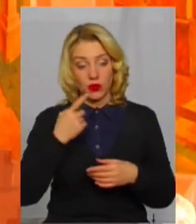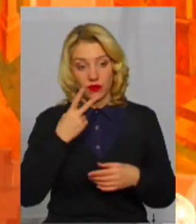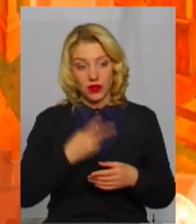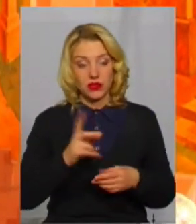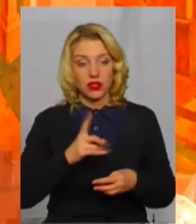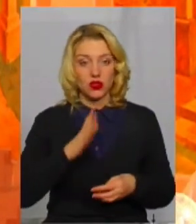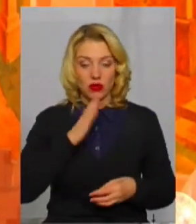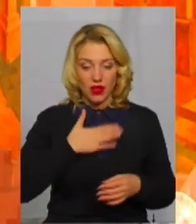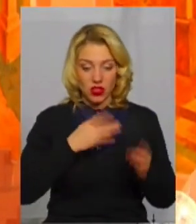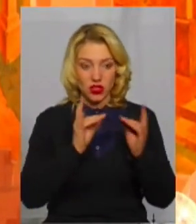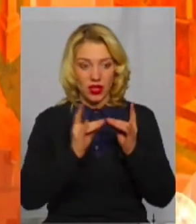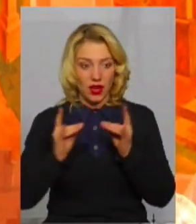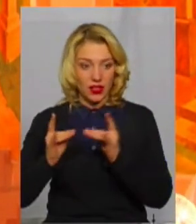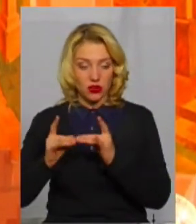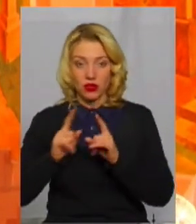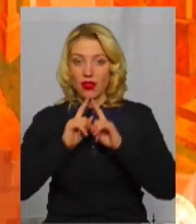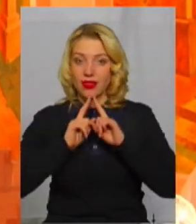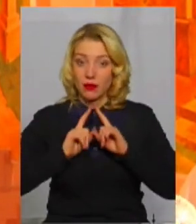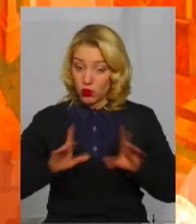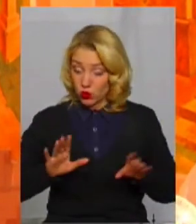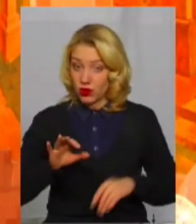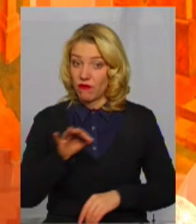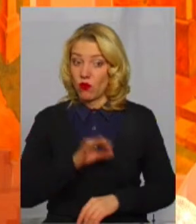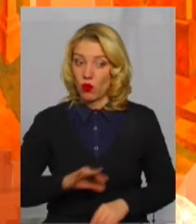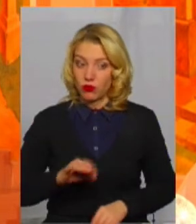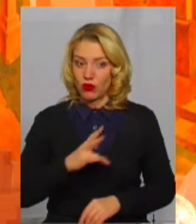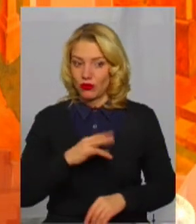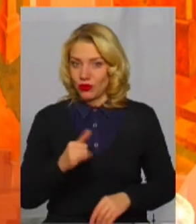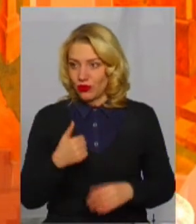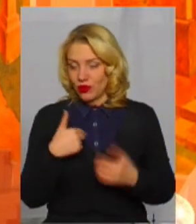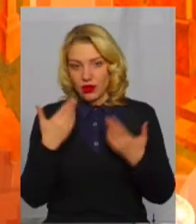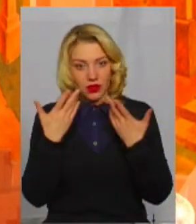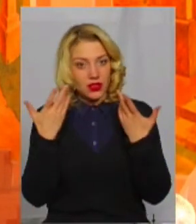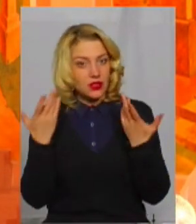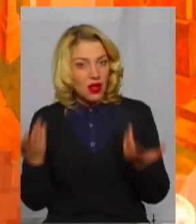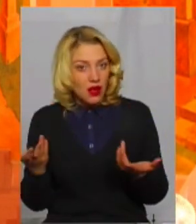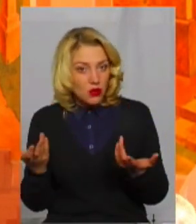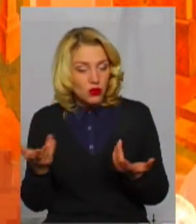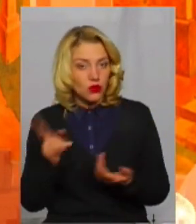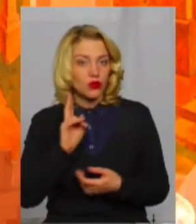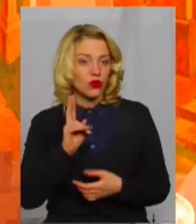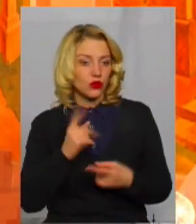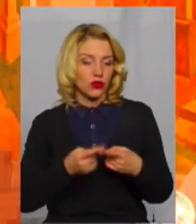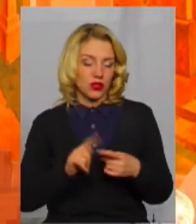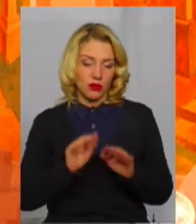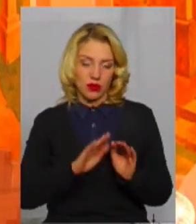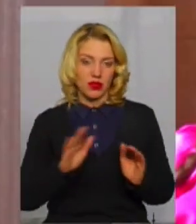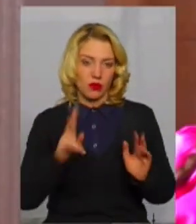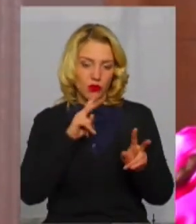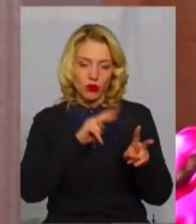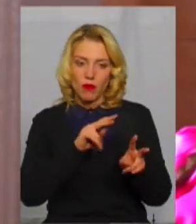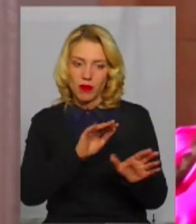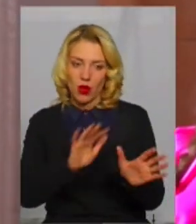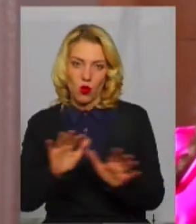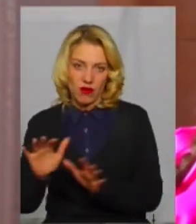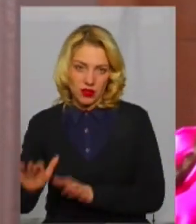цих ліжок не буде в області, то я навіть не знаю, хто буде цими дітьми піклуватися. У